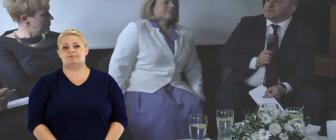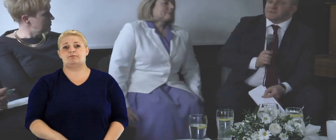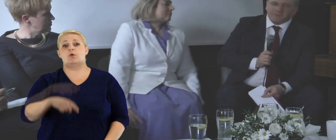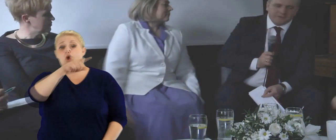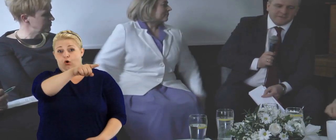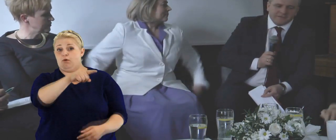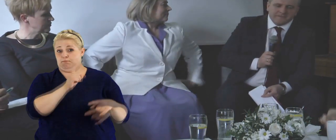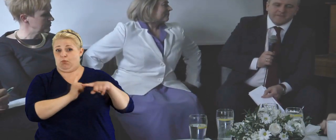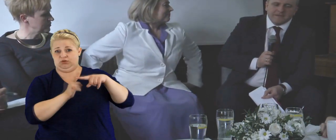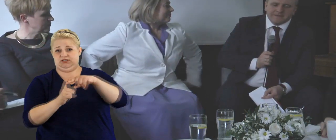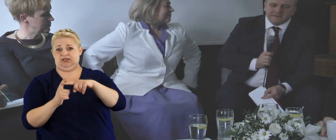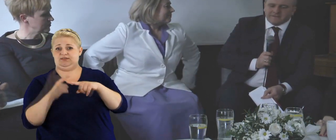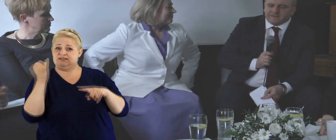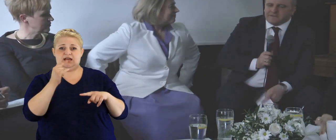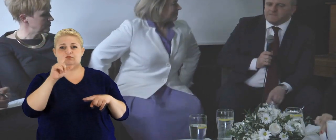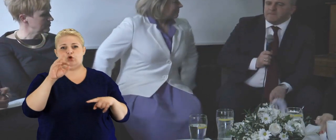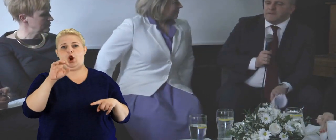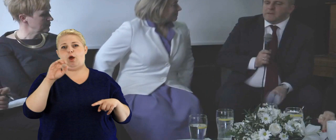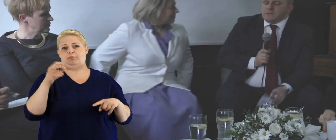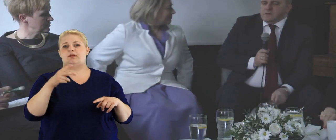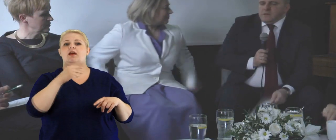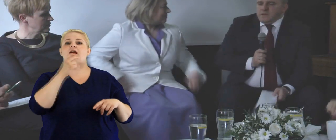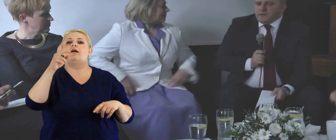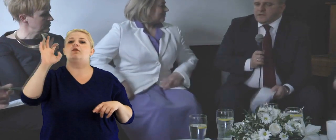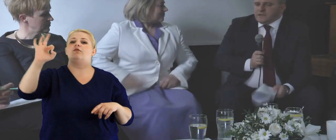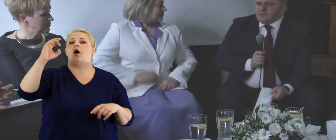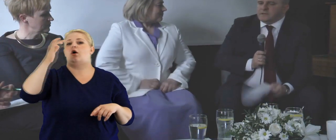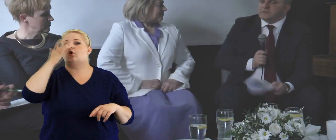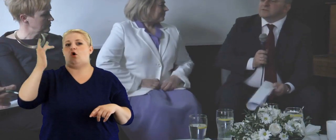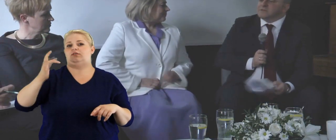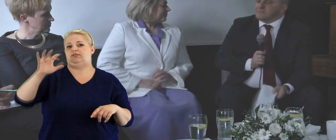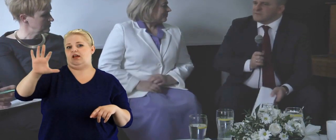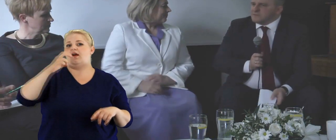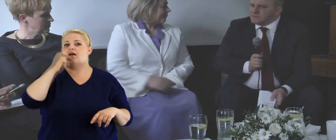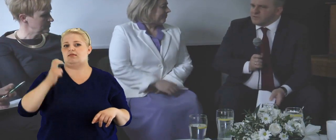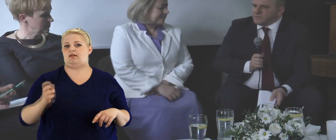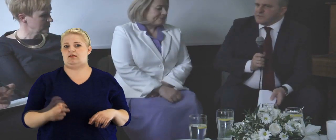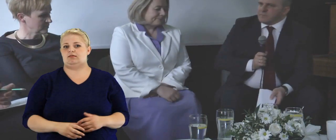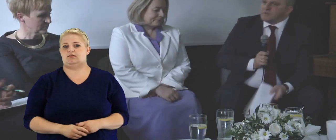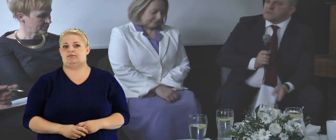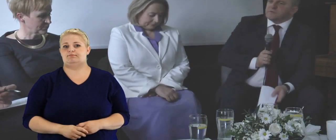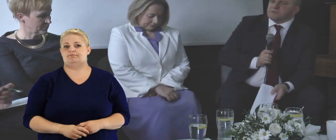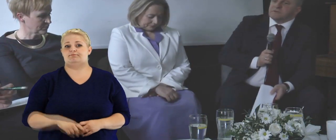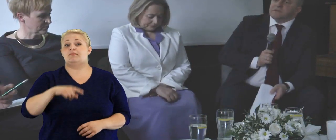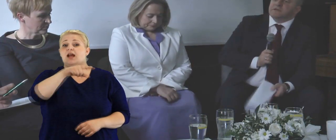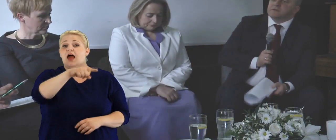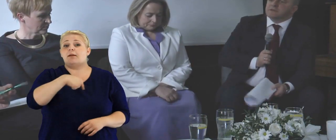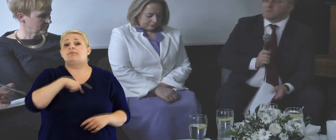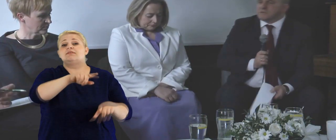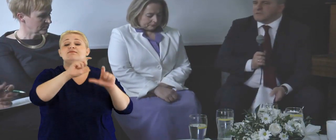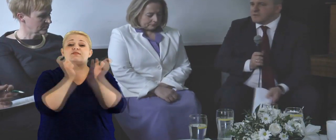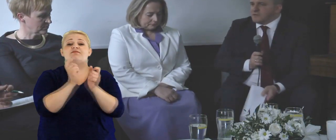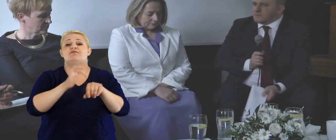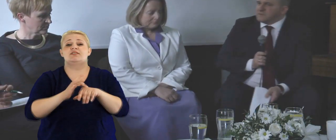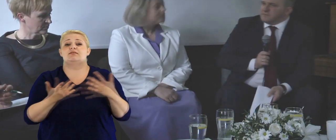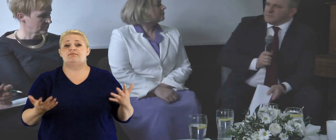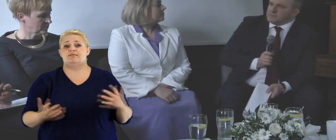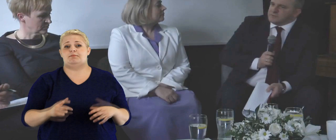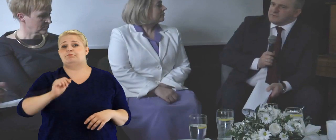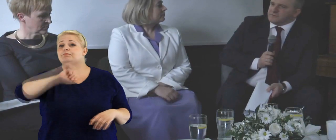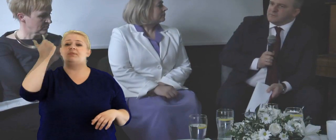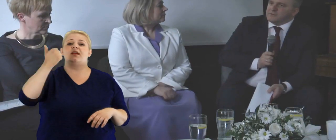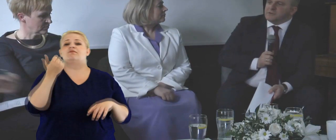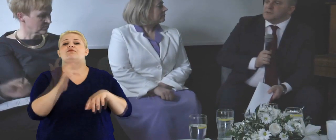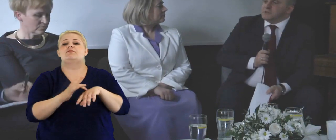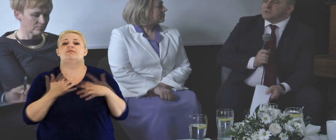rosyjskiej energetyki. Co dla mnie z tego wszystkiego wynika? Pierwszy wniosek, trzeba się i tak kierować z nowym